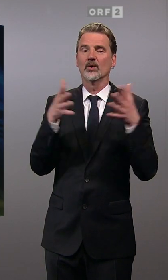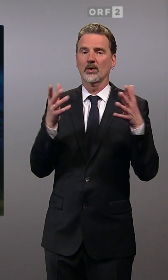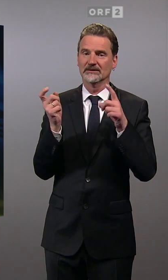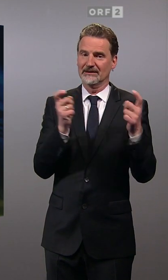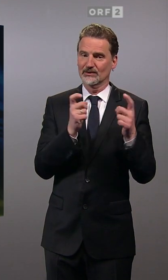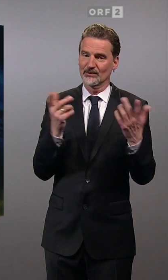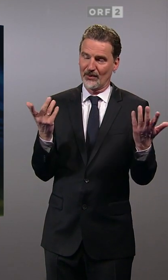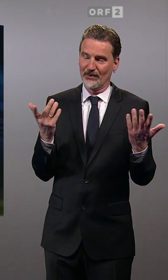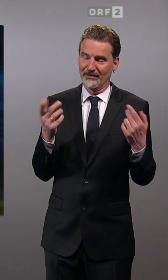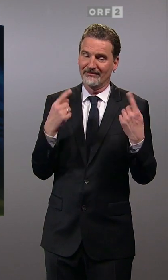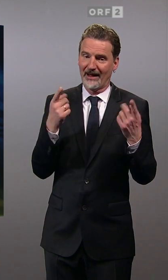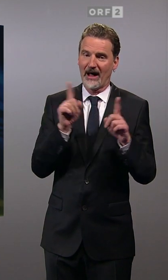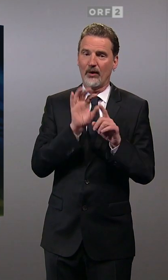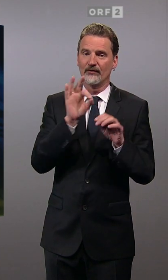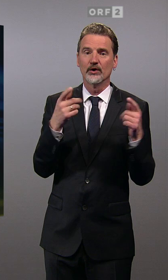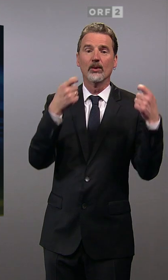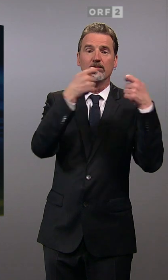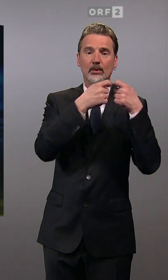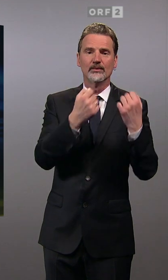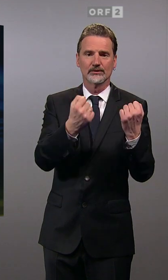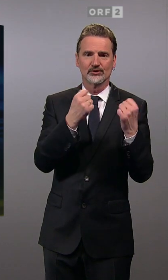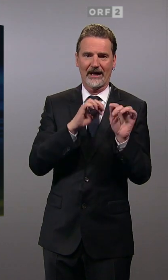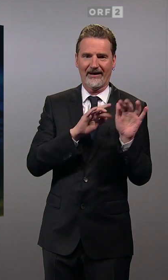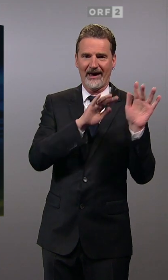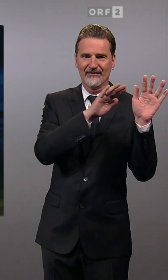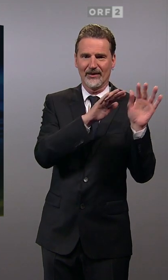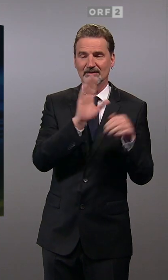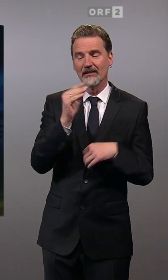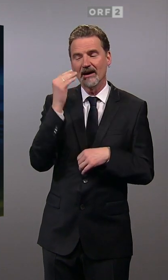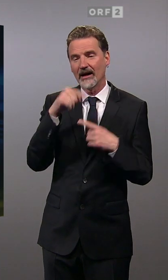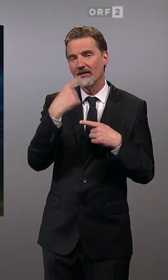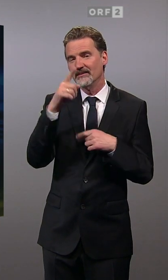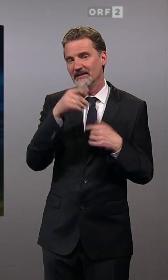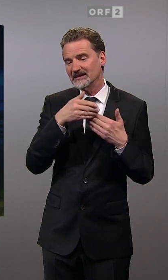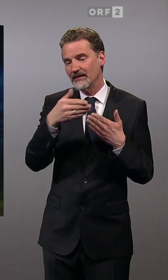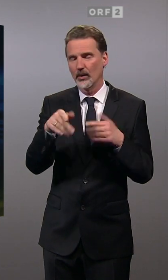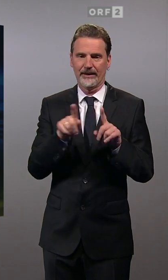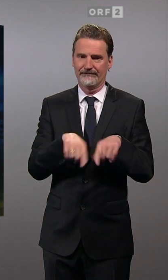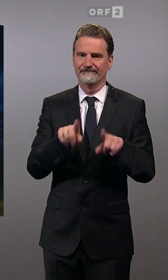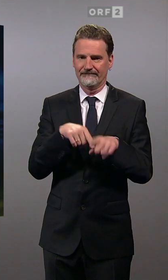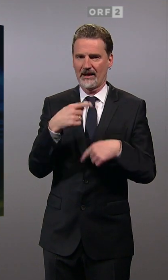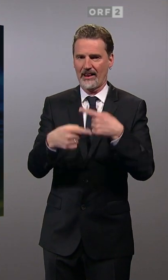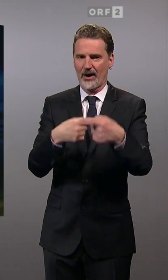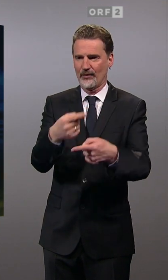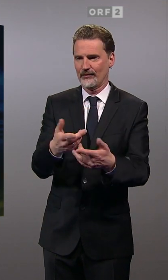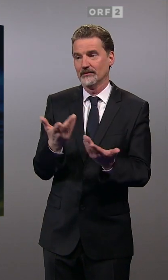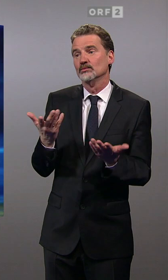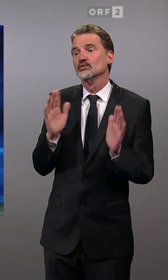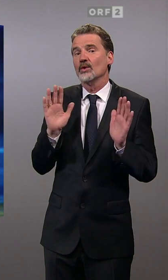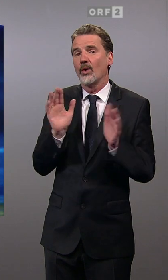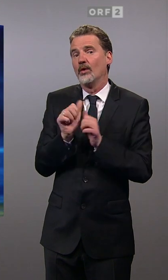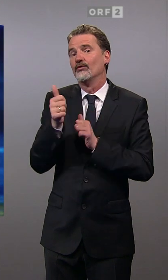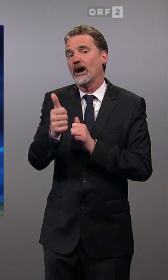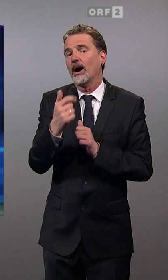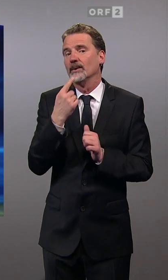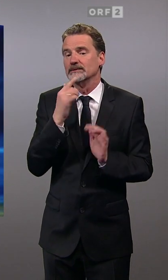sonst keine Konsequenzen aus. Aber ich glaube, die nächsten Monate wird ja mal alles so laufen, wie es ist. Prognose. Prognose. Und